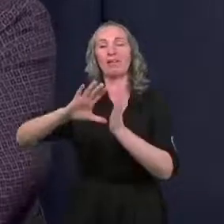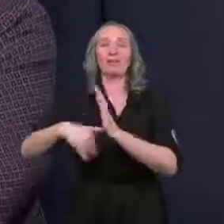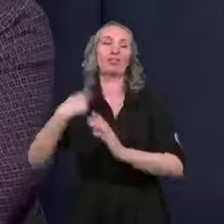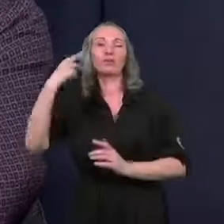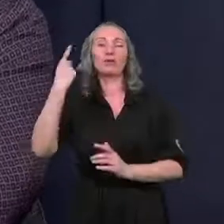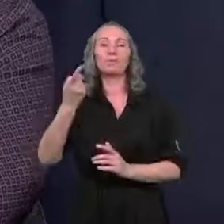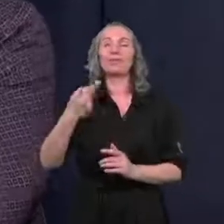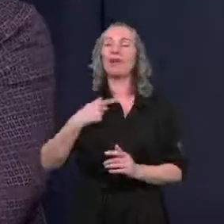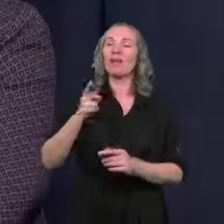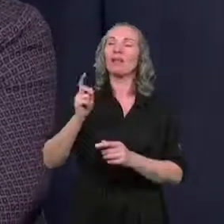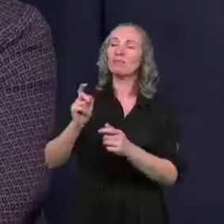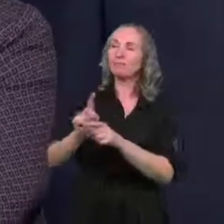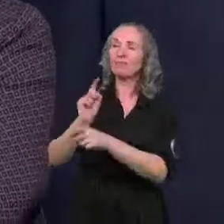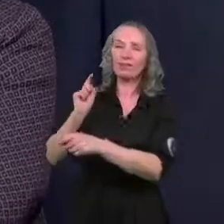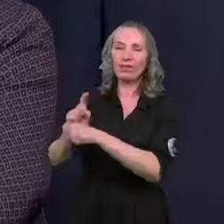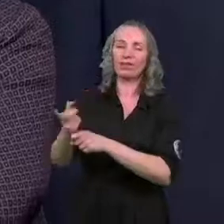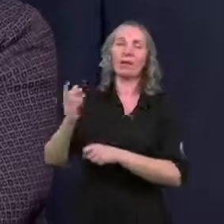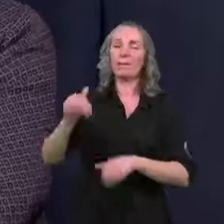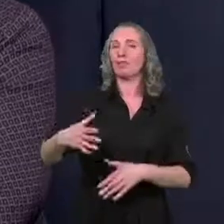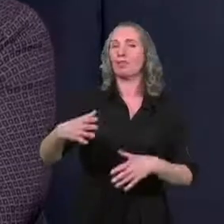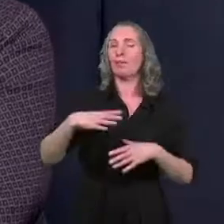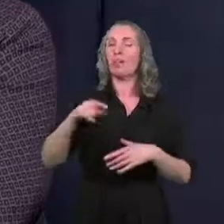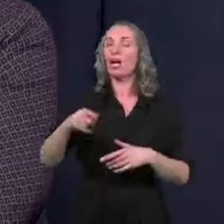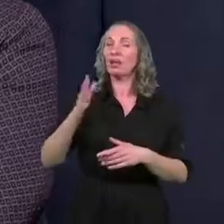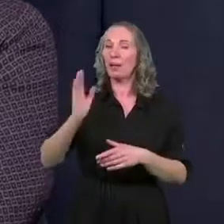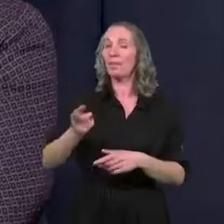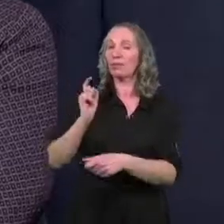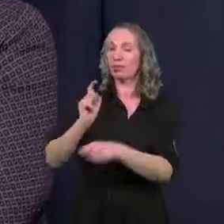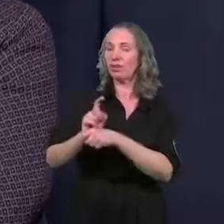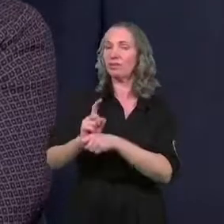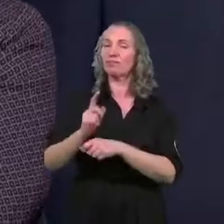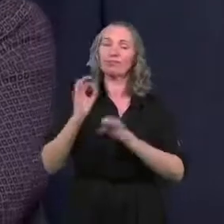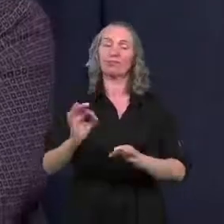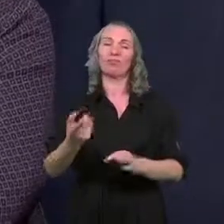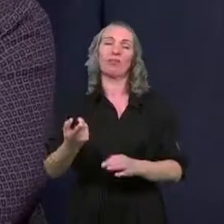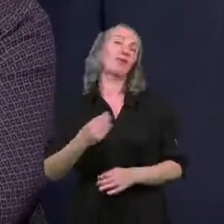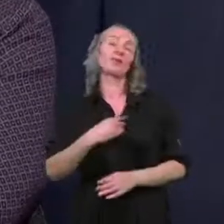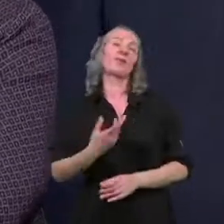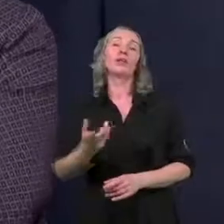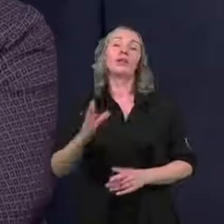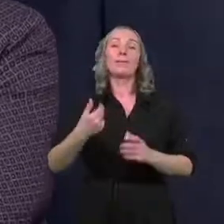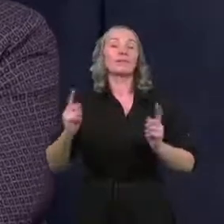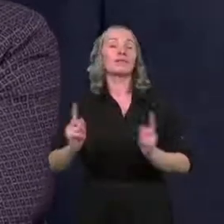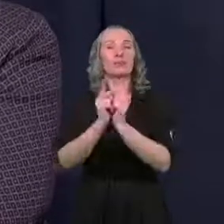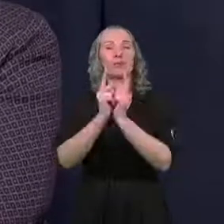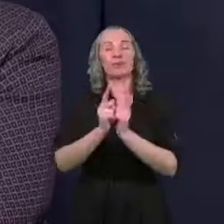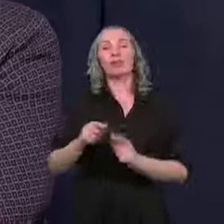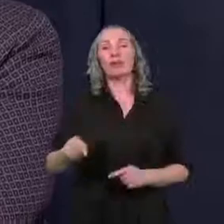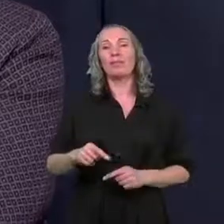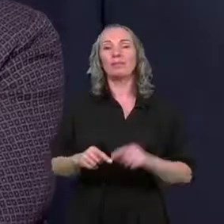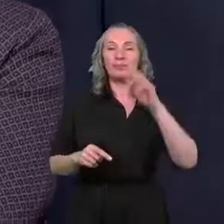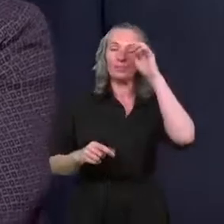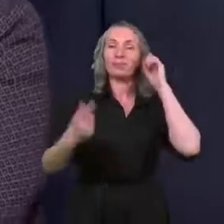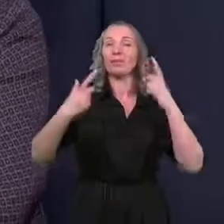Ja rozumiem, że krytyka może być, tylko niech będzie to krytyka konstruktywna. Bardzo często spotykamy się z tym, że